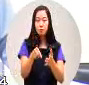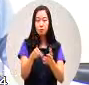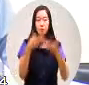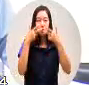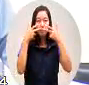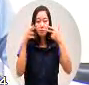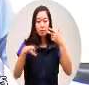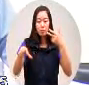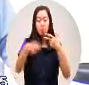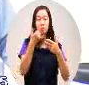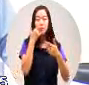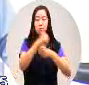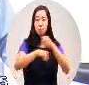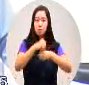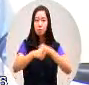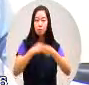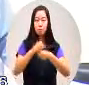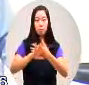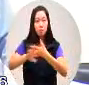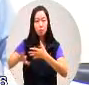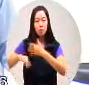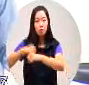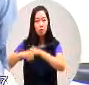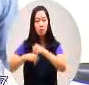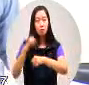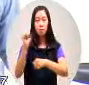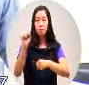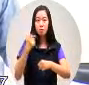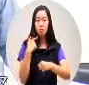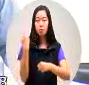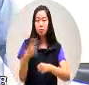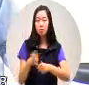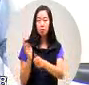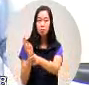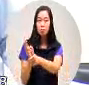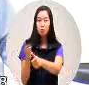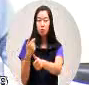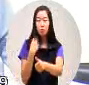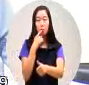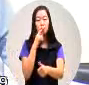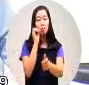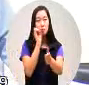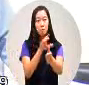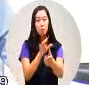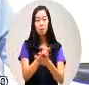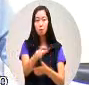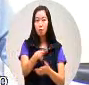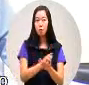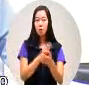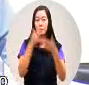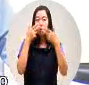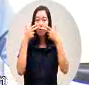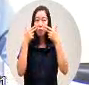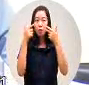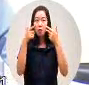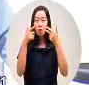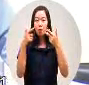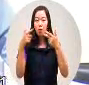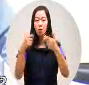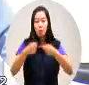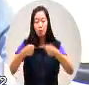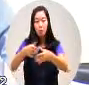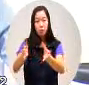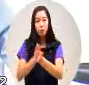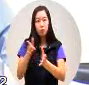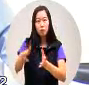落可以活动那么其他的都不能动那再加这个我说原住民的生计发生